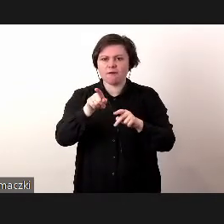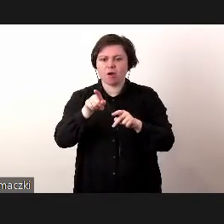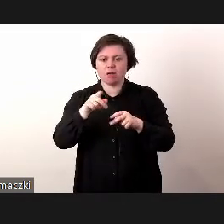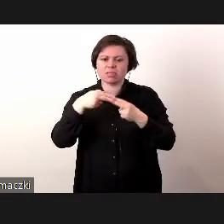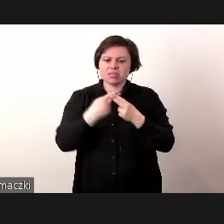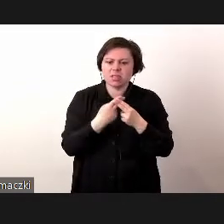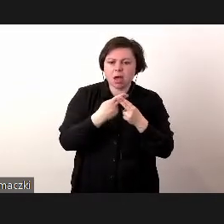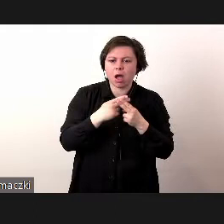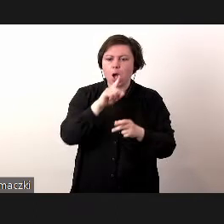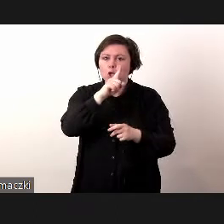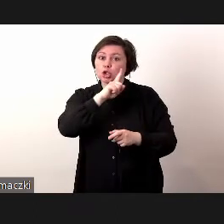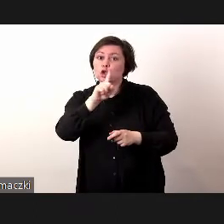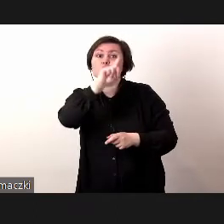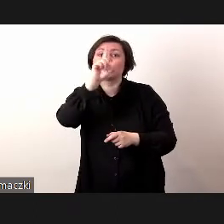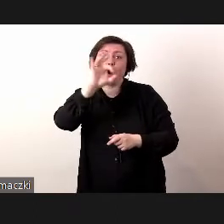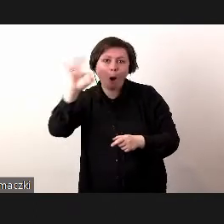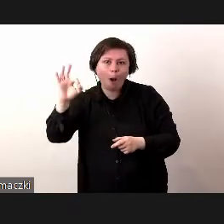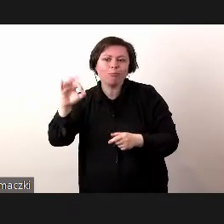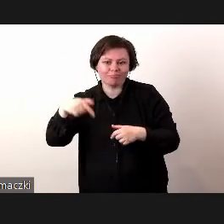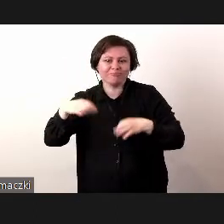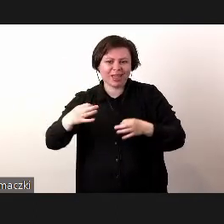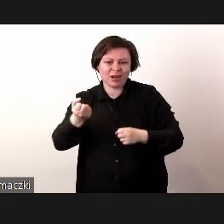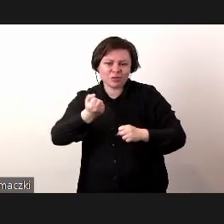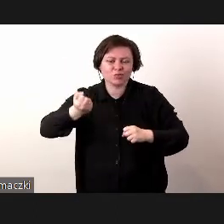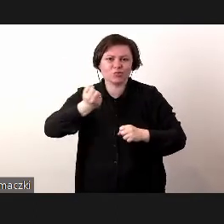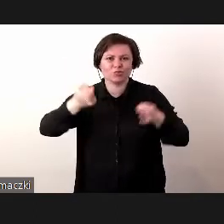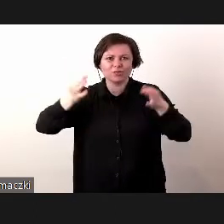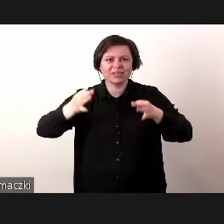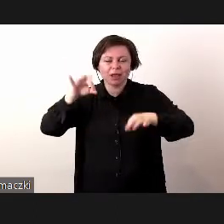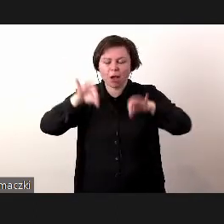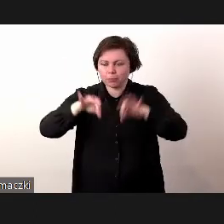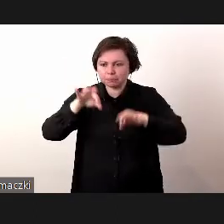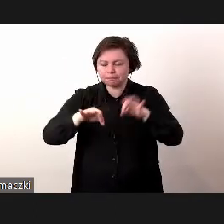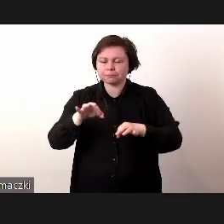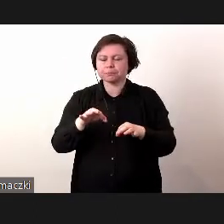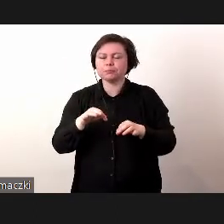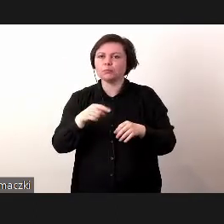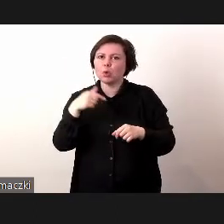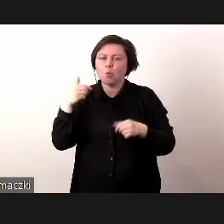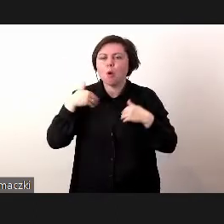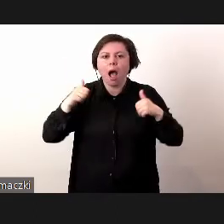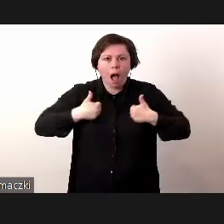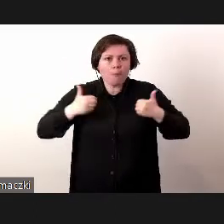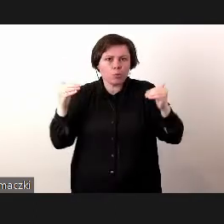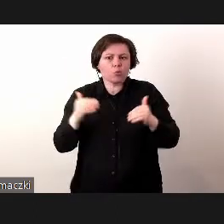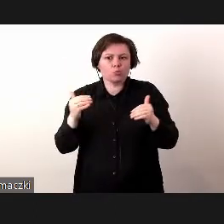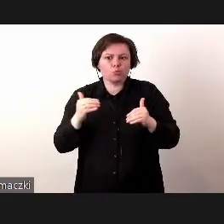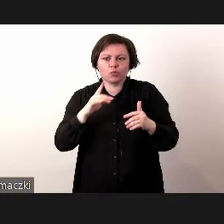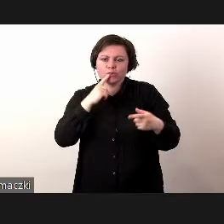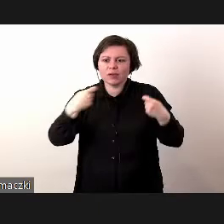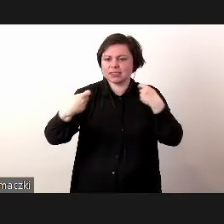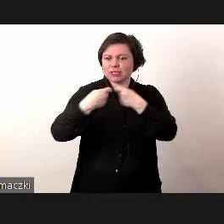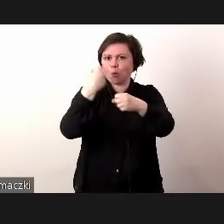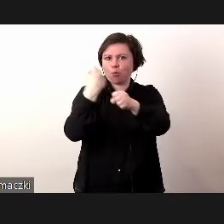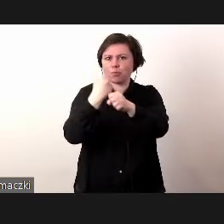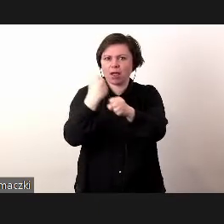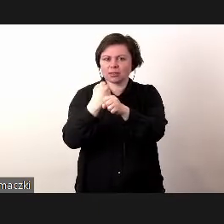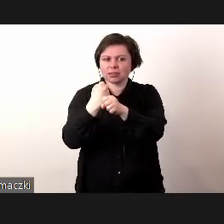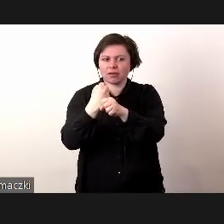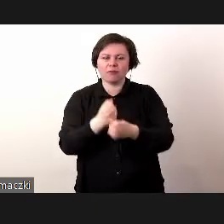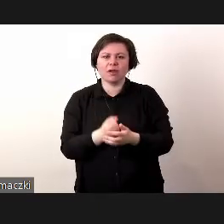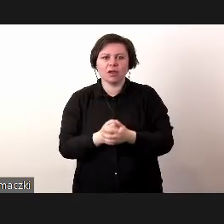narzędzi też jak Zoom, którego używamy dzisiaj, żeby móc ze sobą współpracować